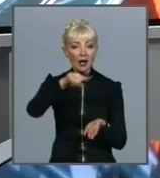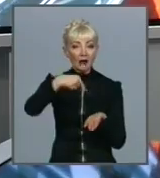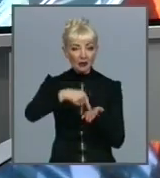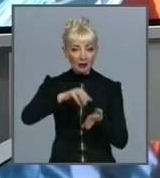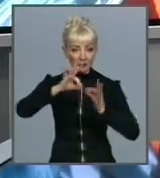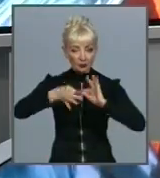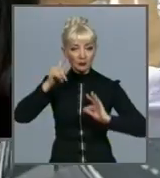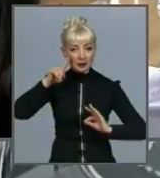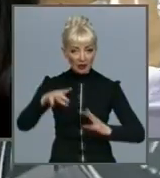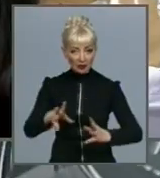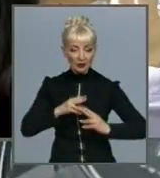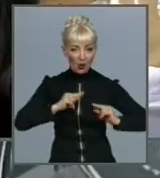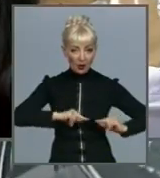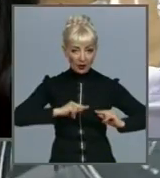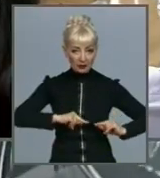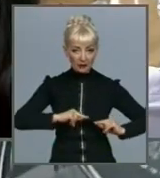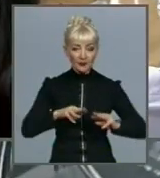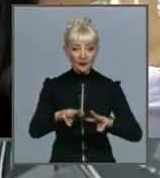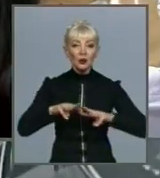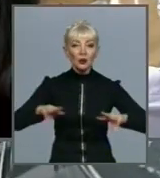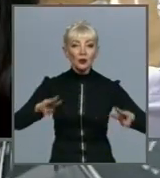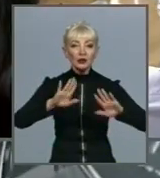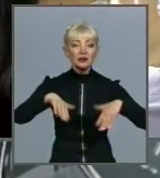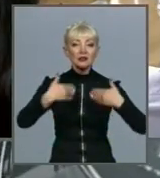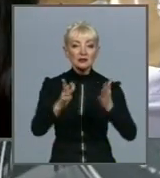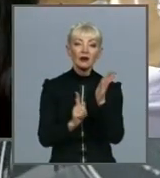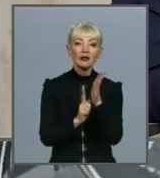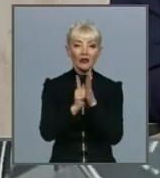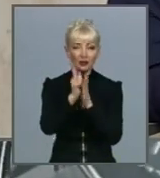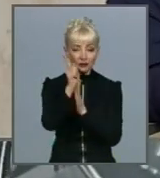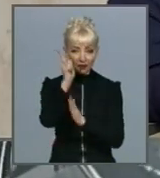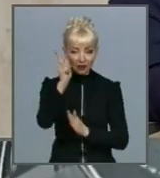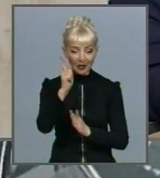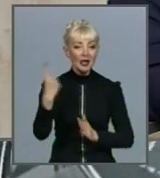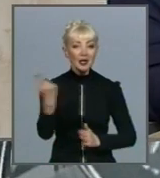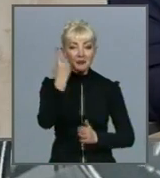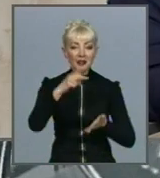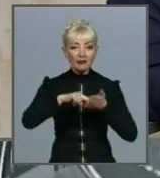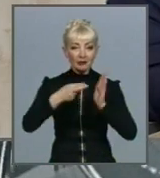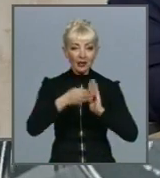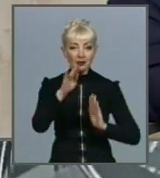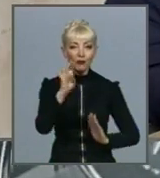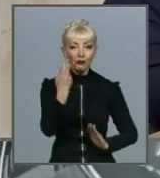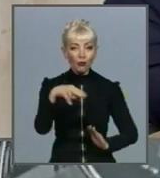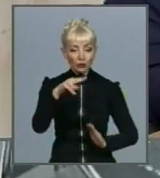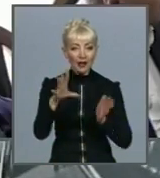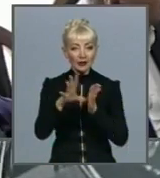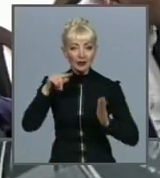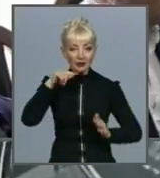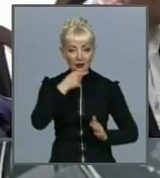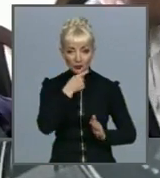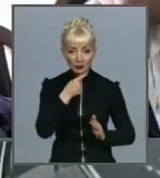колеги. Уряд ініціював запуск пілотного проєкту фонду енергоефективності за активною участю